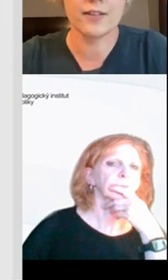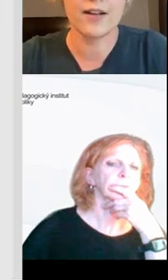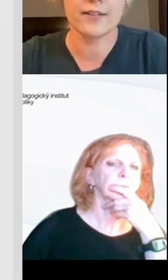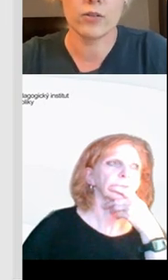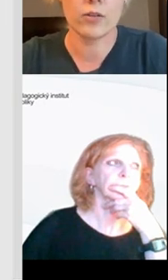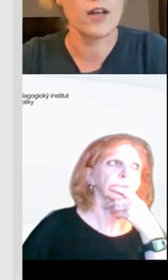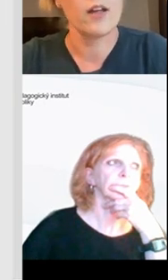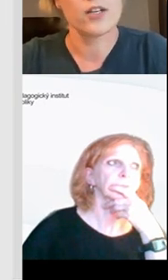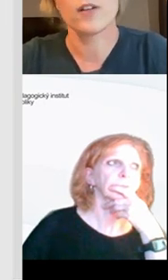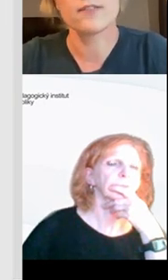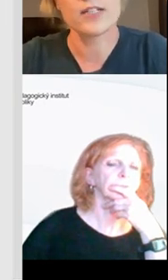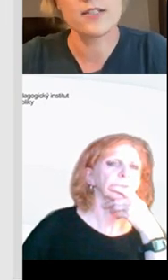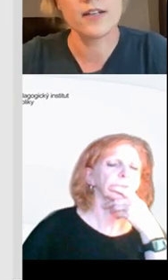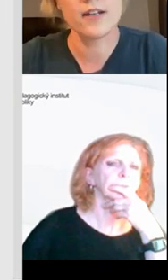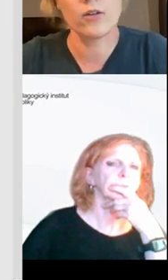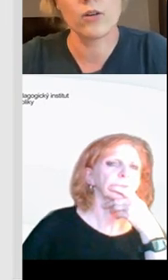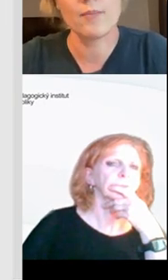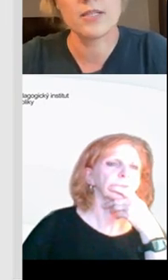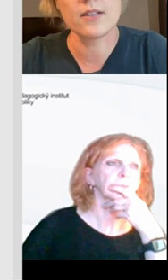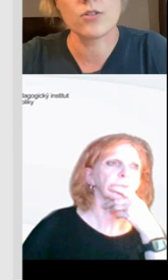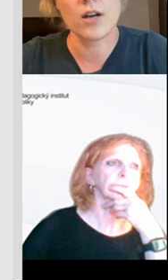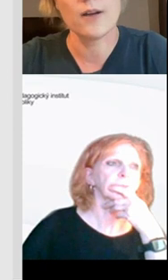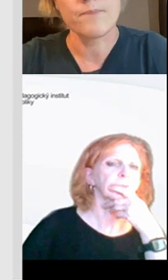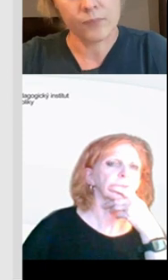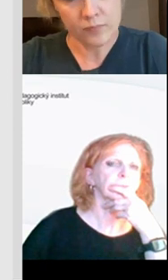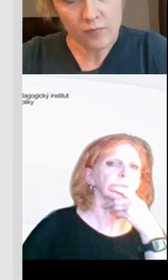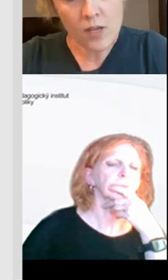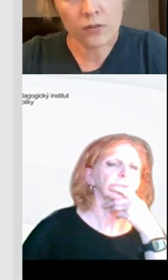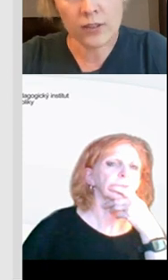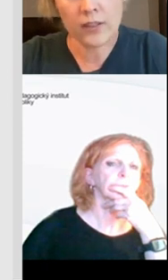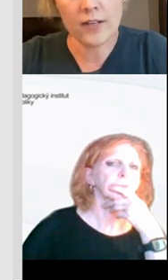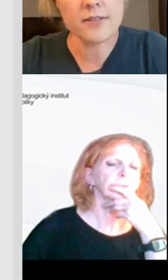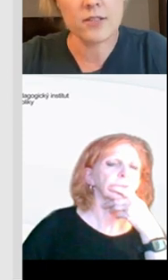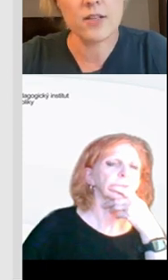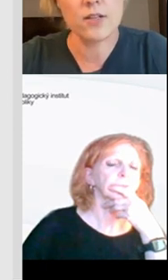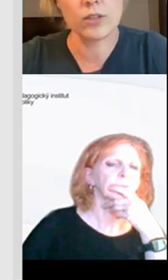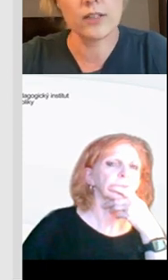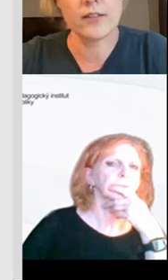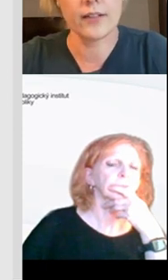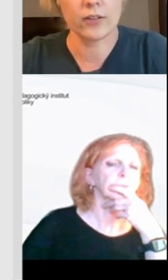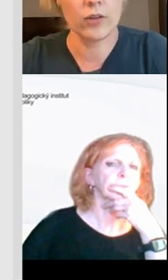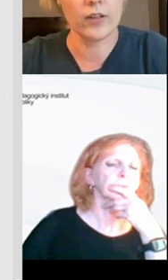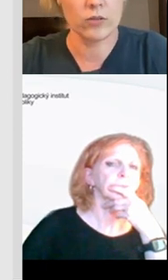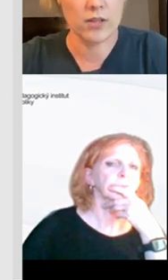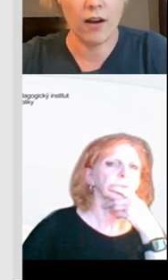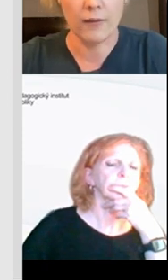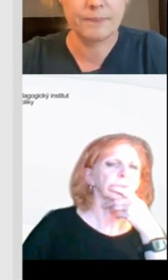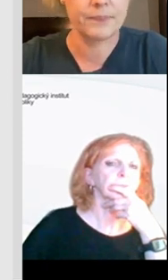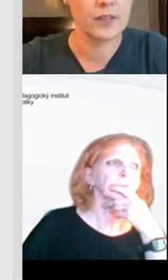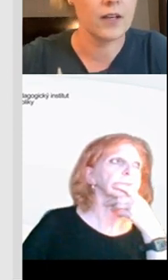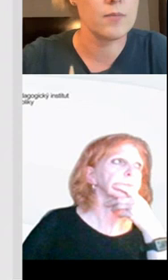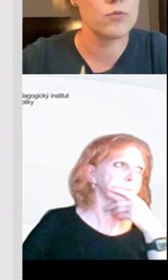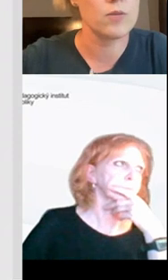digitální technologie. Takže vlastně tady jde i o to, aby si ten žák to digitální zařízení, tu digitální technologii